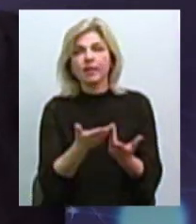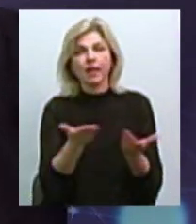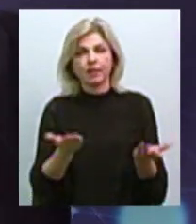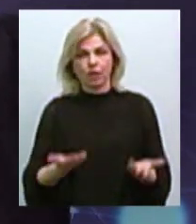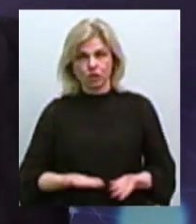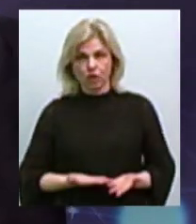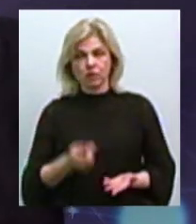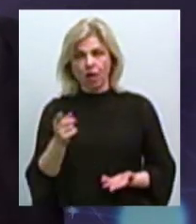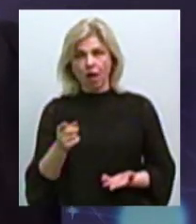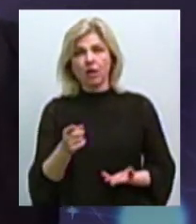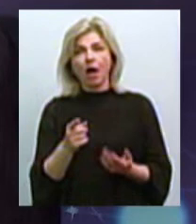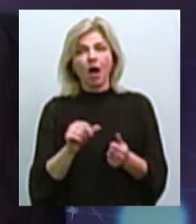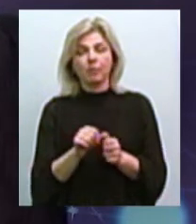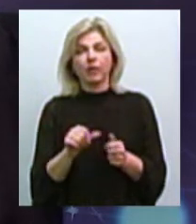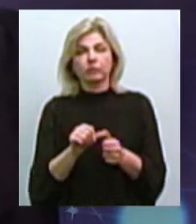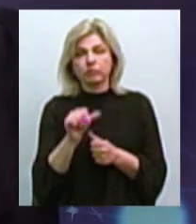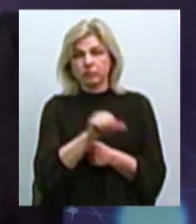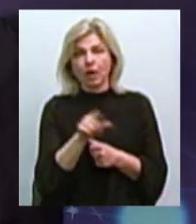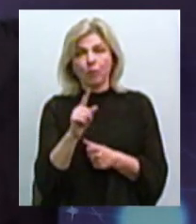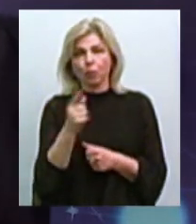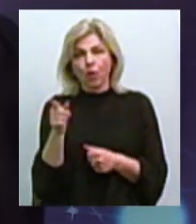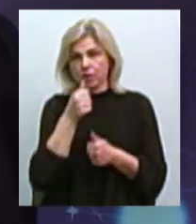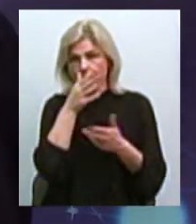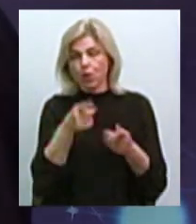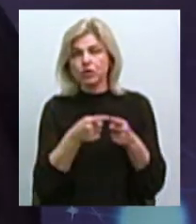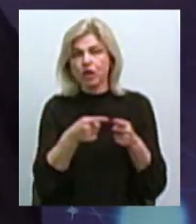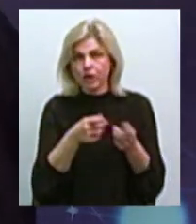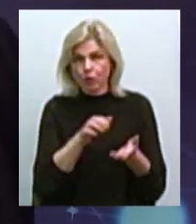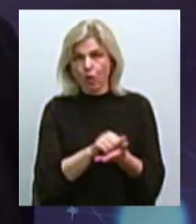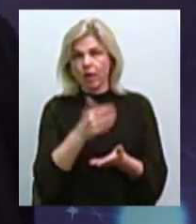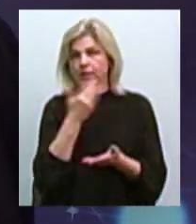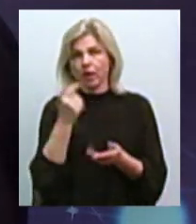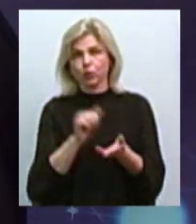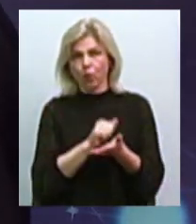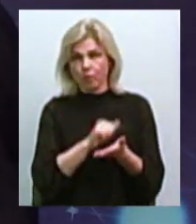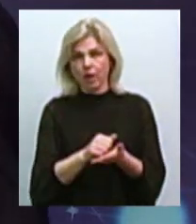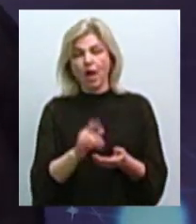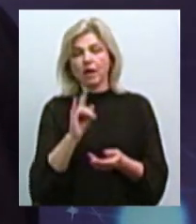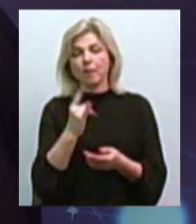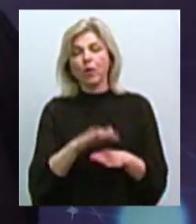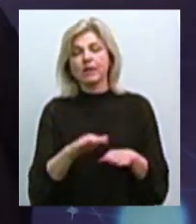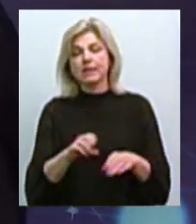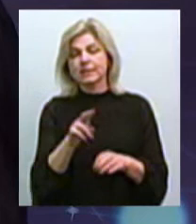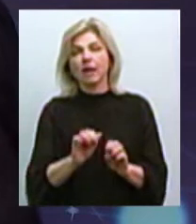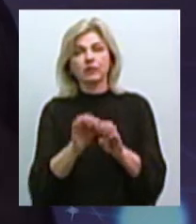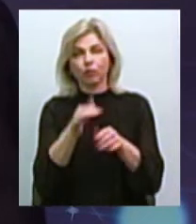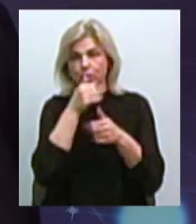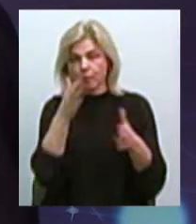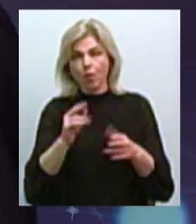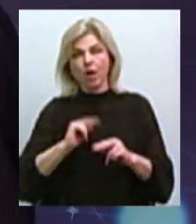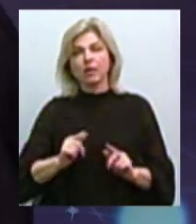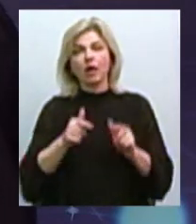соціально отрезана, тому що вона не може не сняти жилье, тому що немає документів, не устроить реб'яка в садик, не устроиться на роботу, не получить